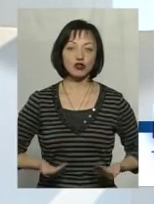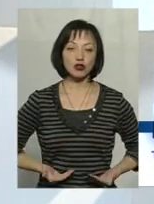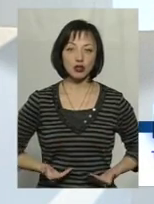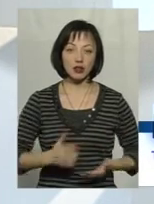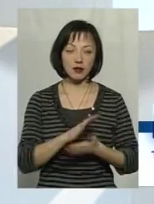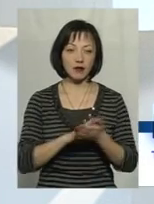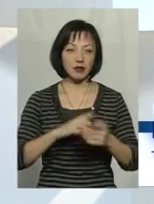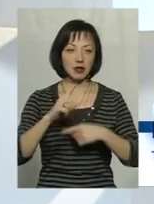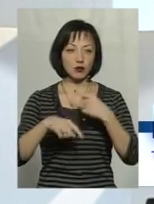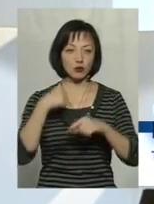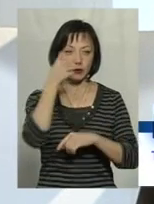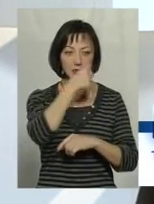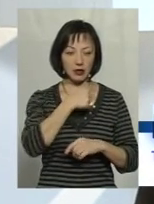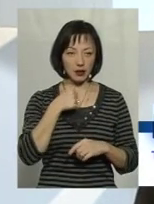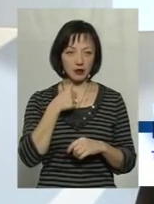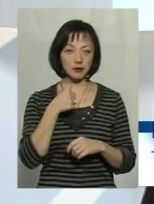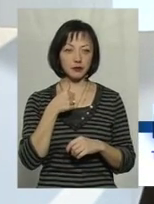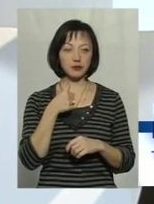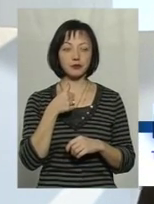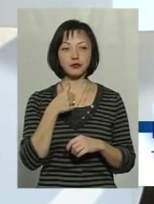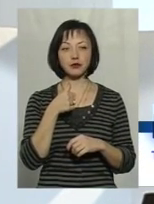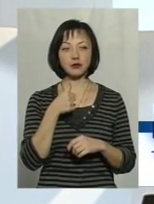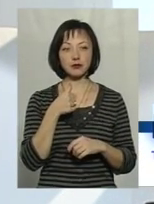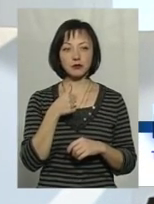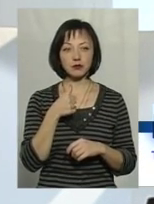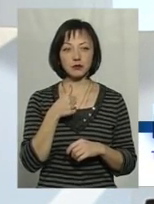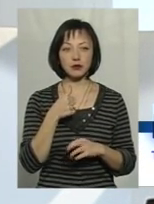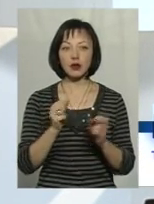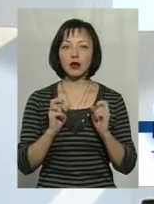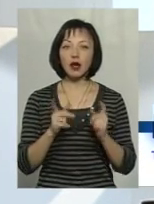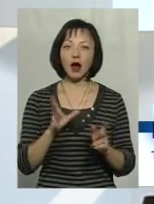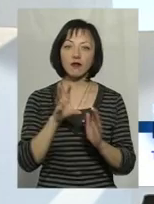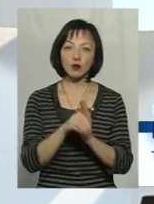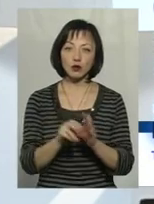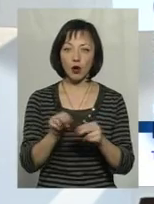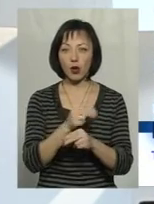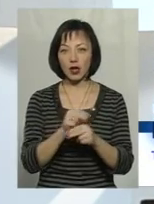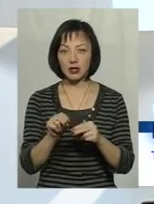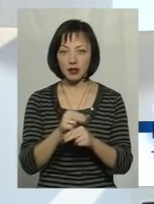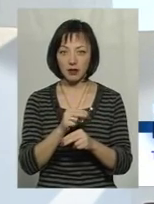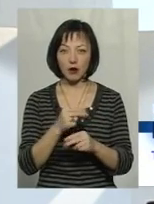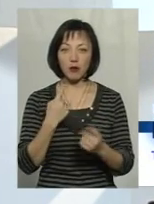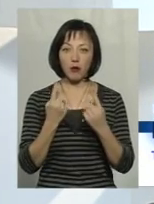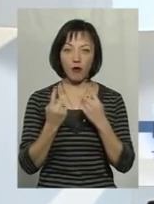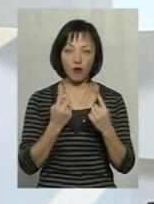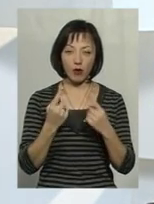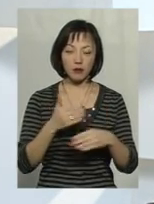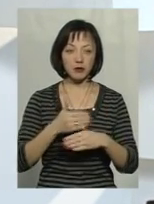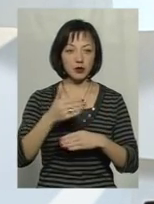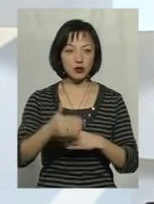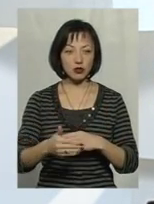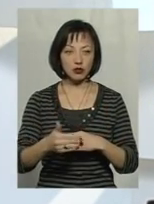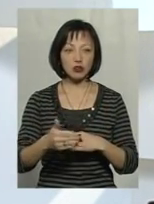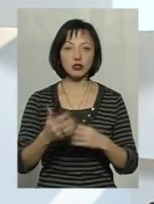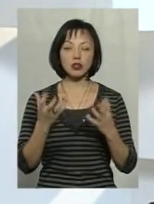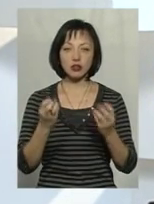весь наступний рік. Коли до нього, яким чином вносив, тому це колективи ми поговоримо згодом,